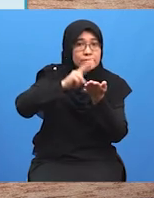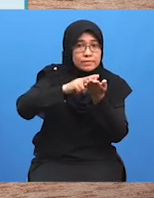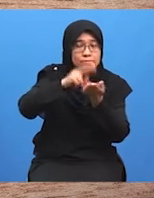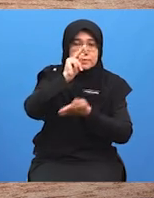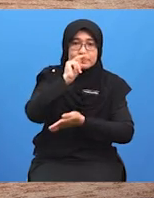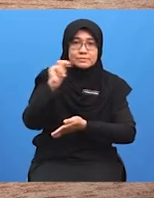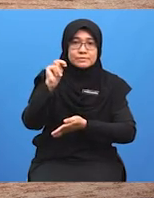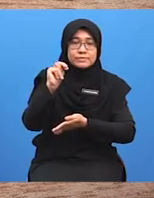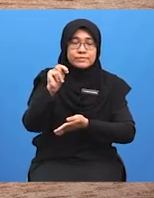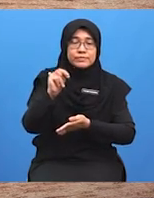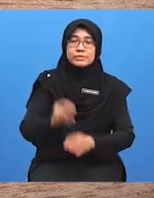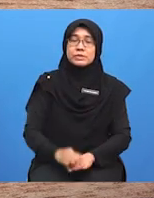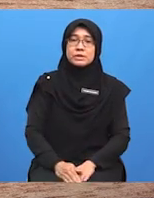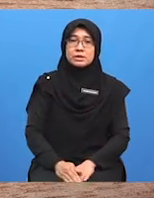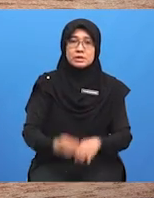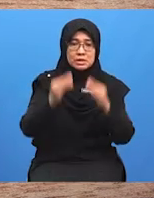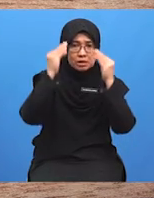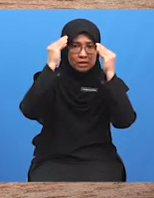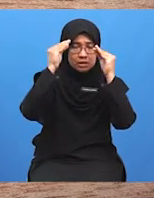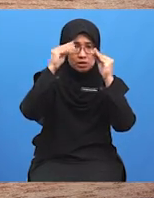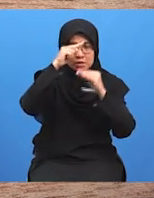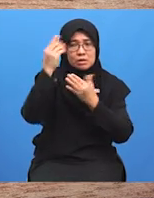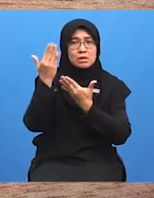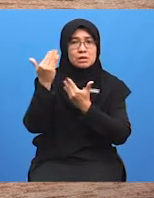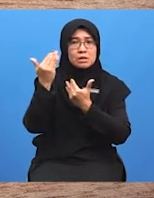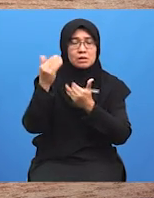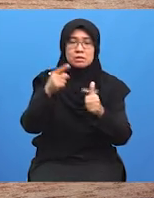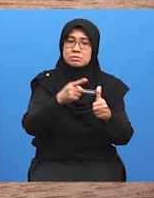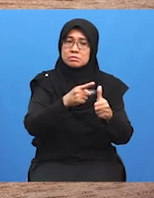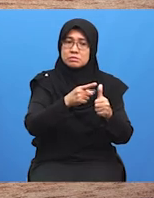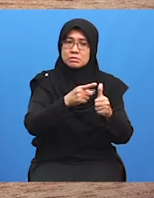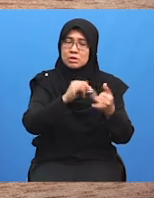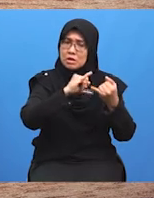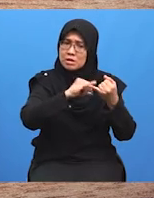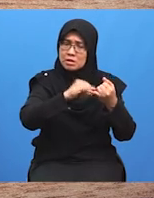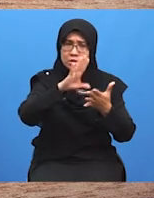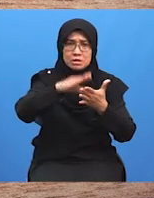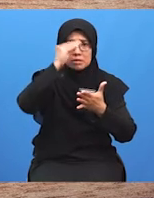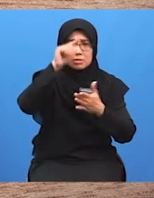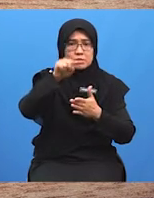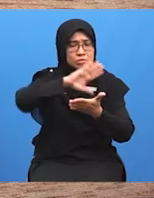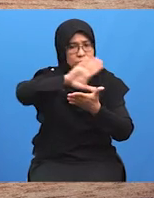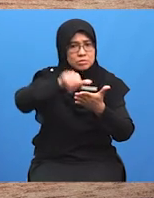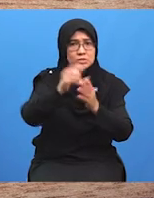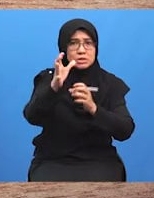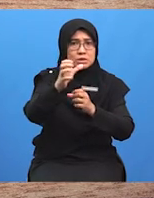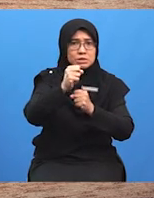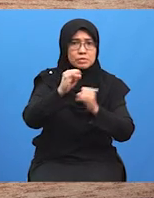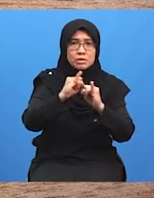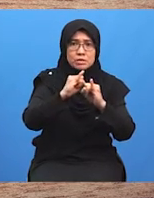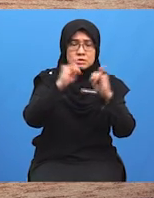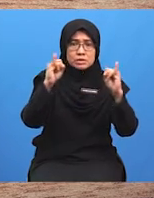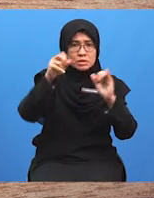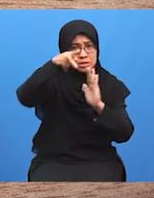Cikgu harap pada akhir pembelajaran kali ini, kamu semua dapat Pertama, menjelaskan